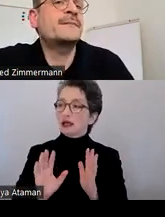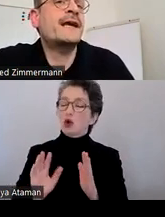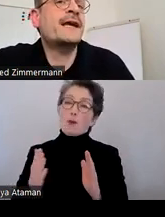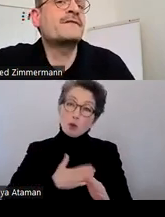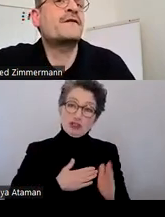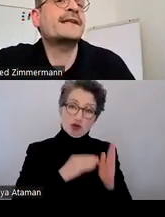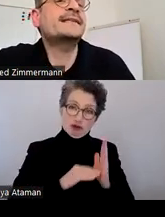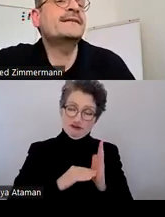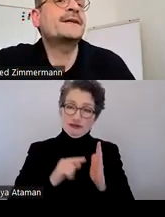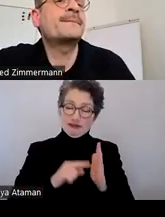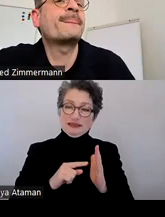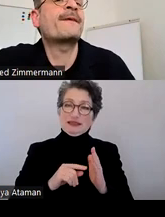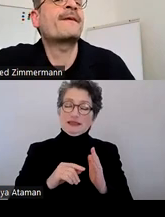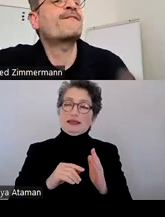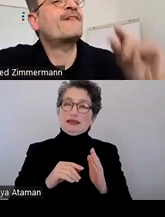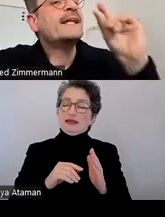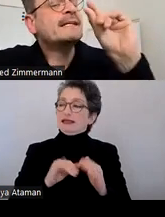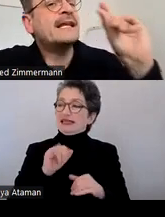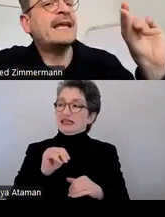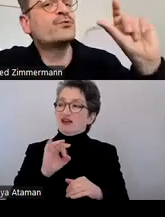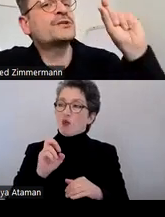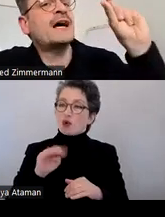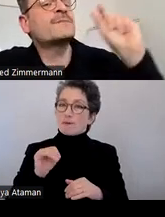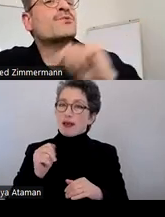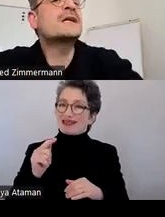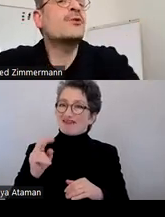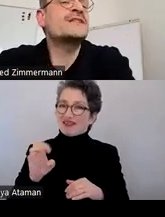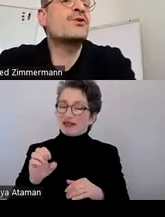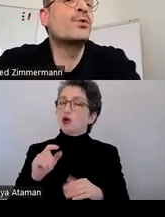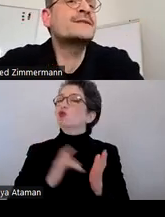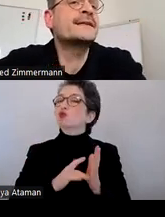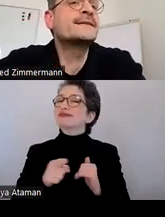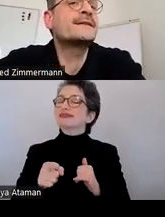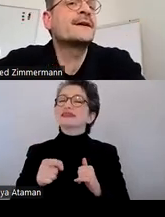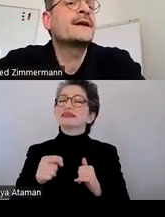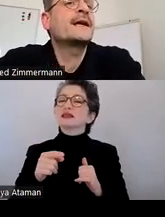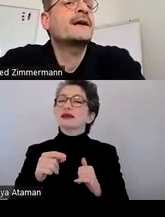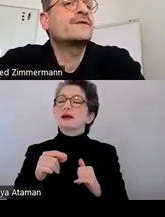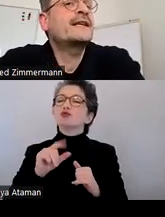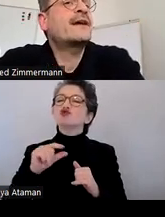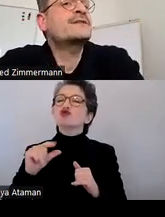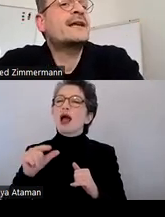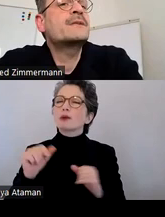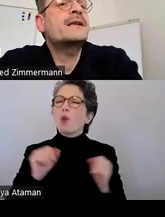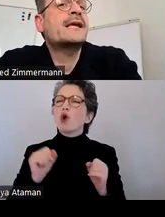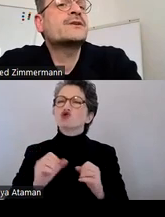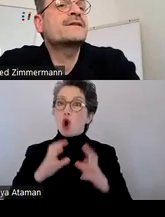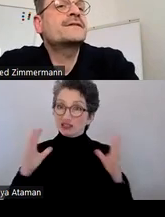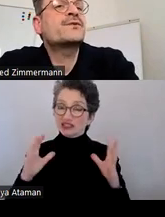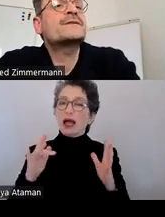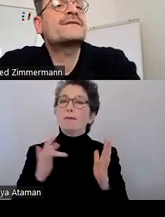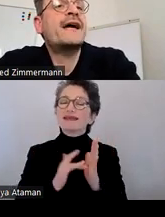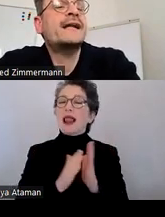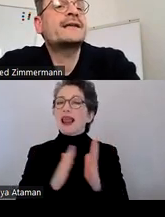Schrift, mit der informative, weil die Kleinbuchstaben so unglaublich groß sind und wir dadurch ein Mittellängen